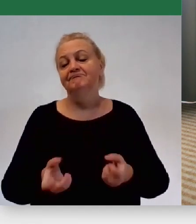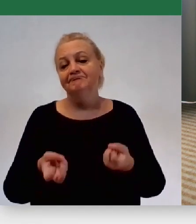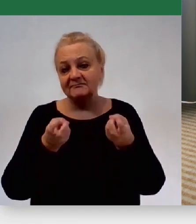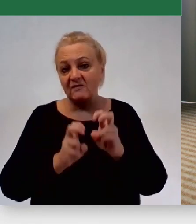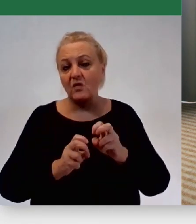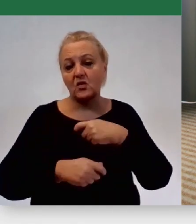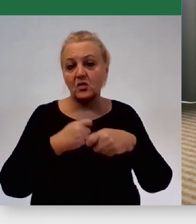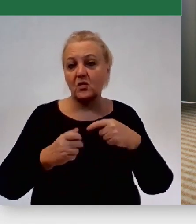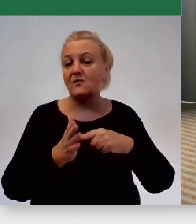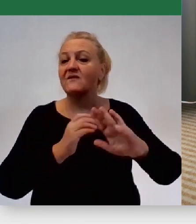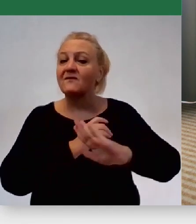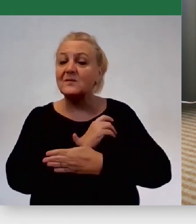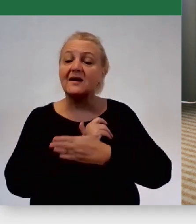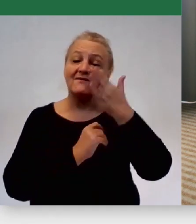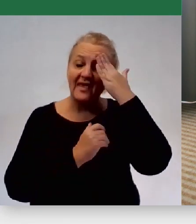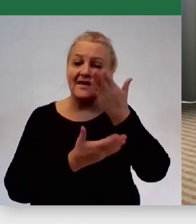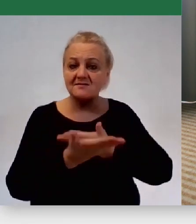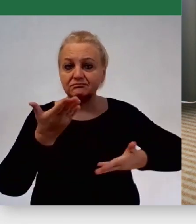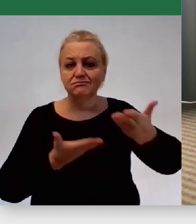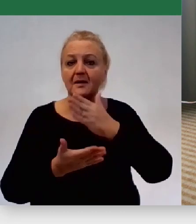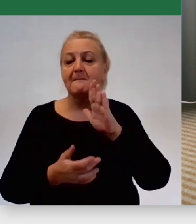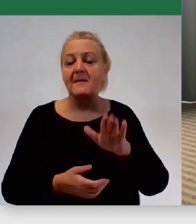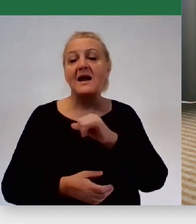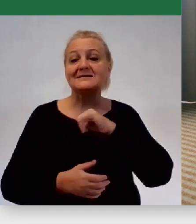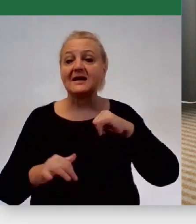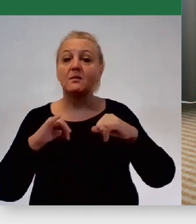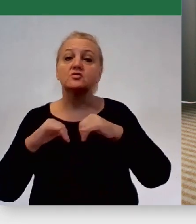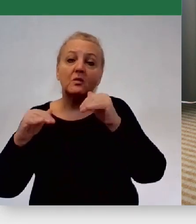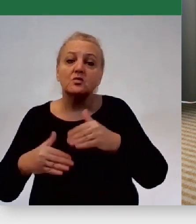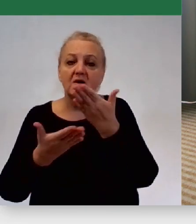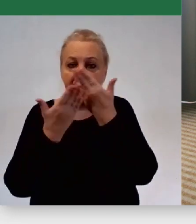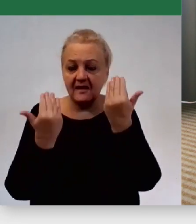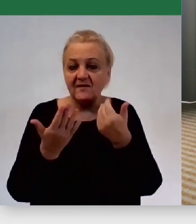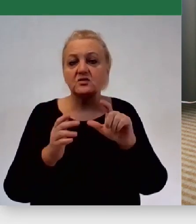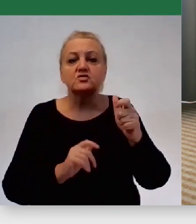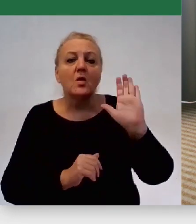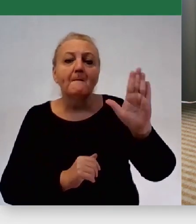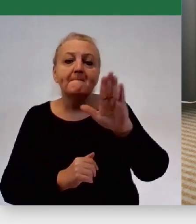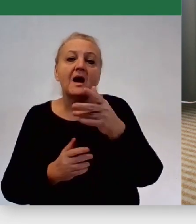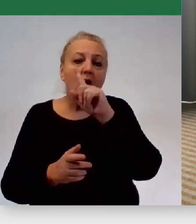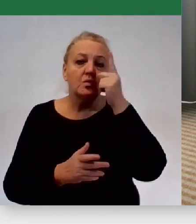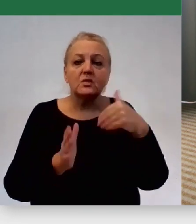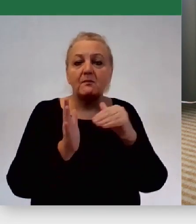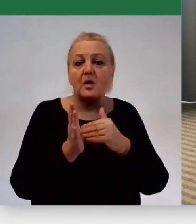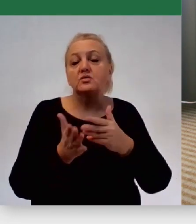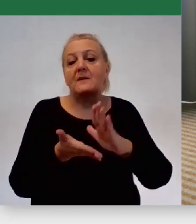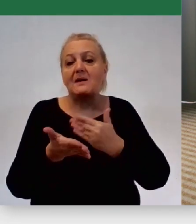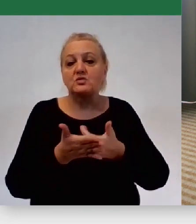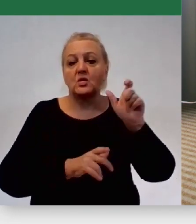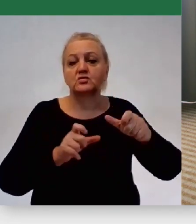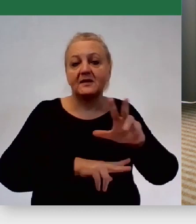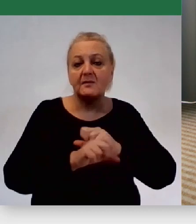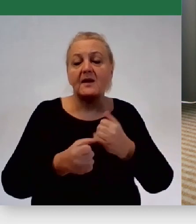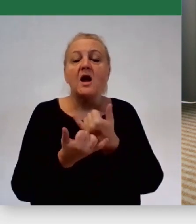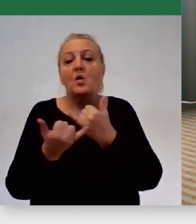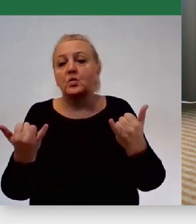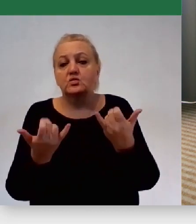chociażby w oparciu o wiedzę, którą dysponują, a którą samorząd może nie mieć, jeśli chodzi o potrzeby, na przykład osób z niepełnosprawnościami, czy z różnego